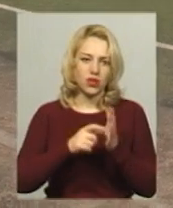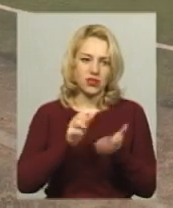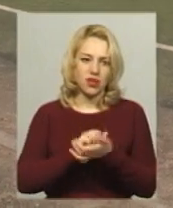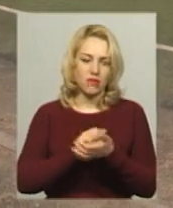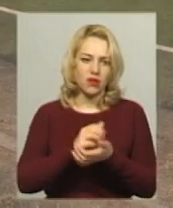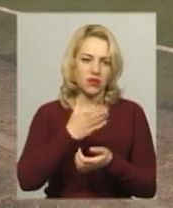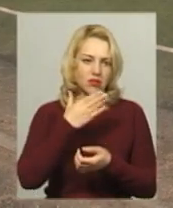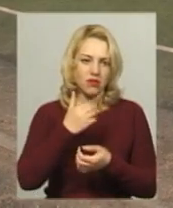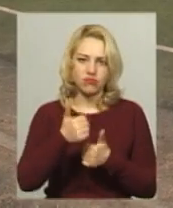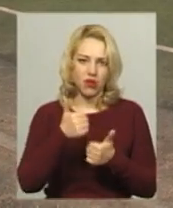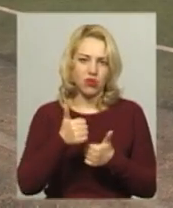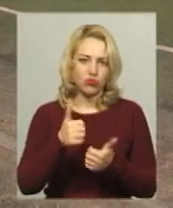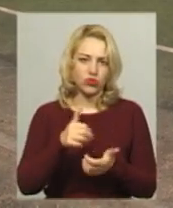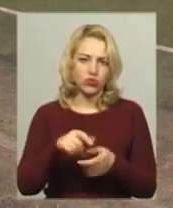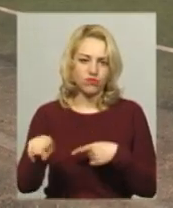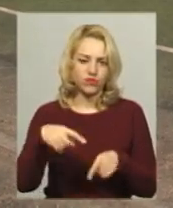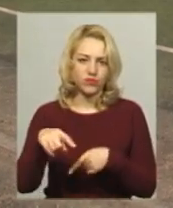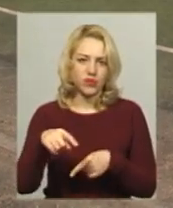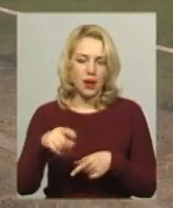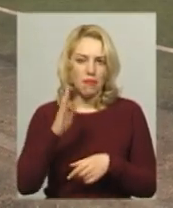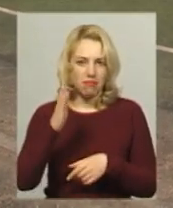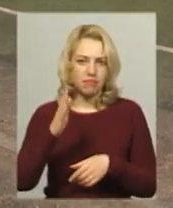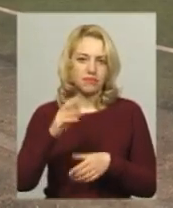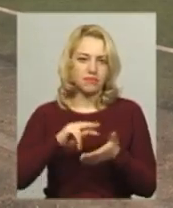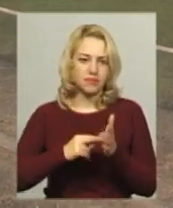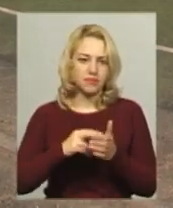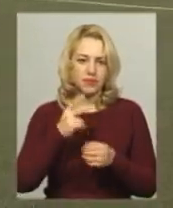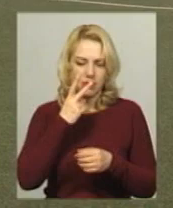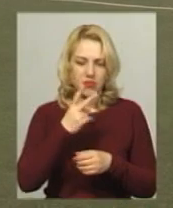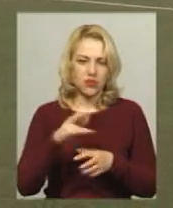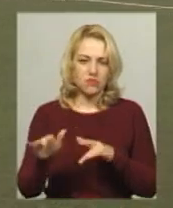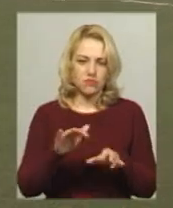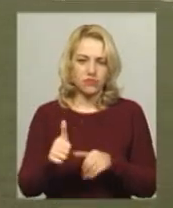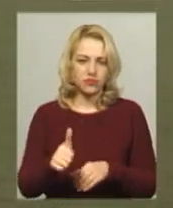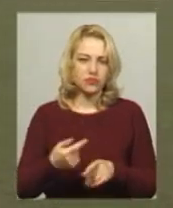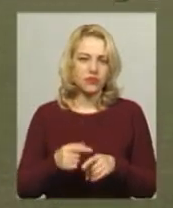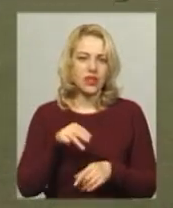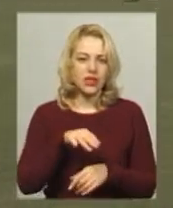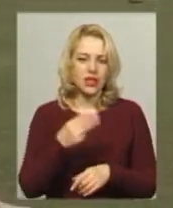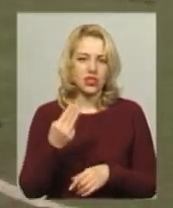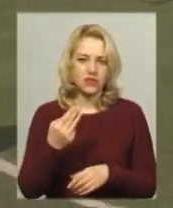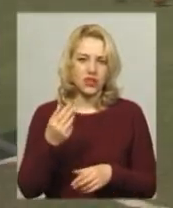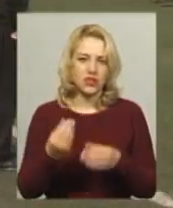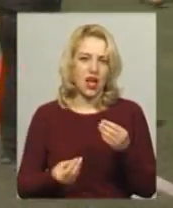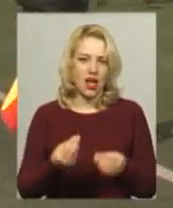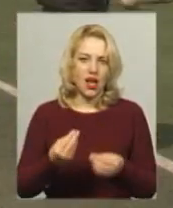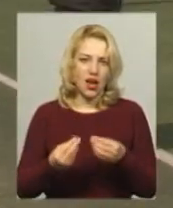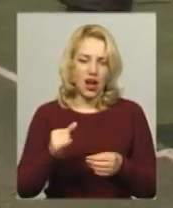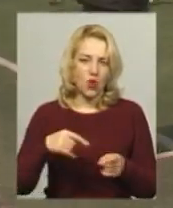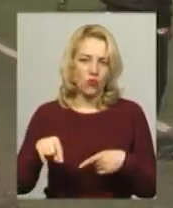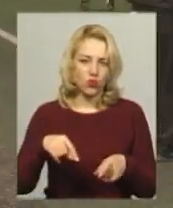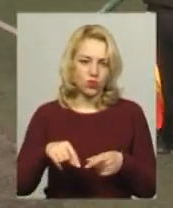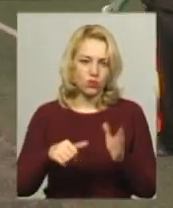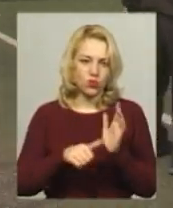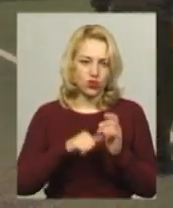малий перспективний. Те, що він тренерується футболом, це було видно одразу». Тарас Швець у футбол грає шість років. Хлопець каже,